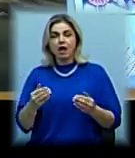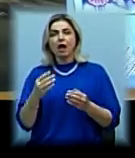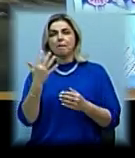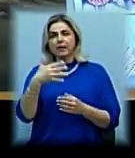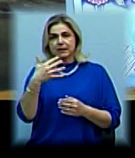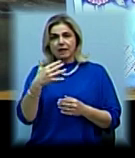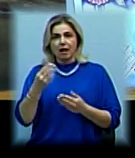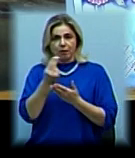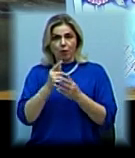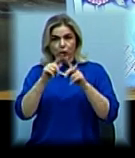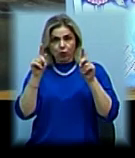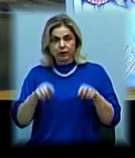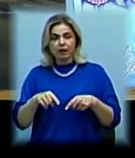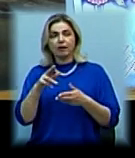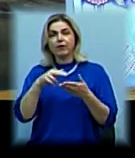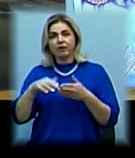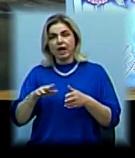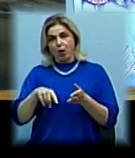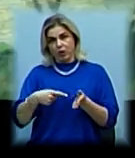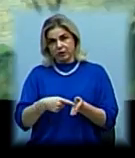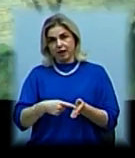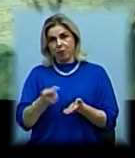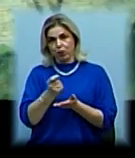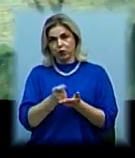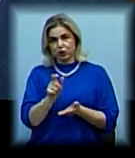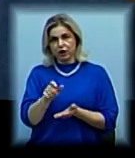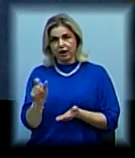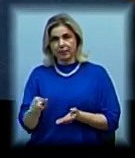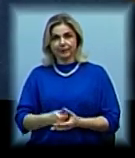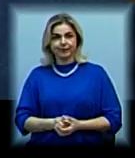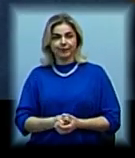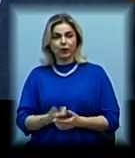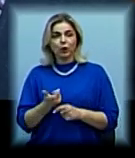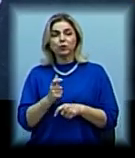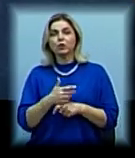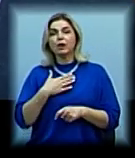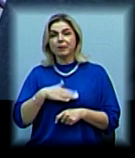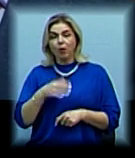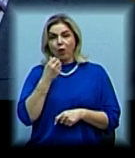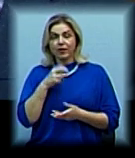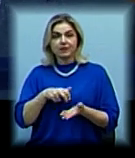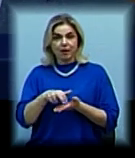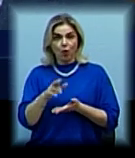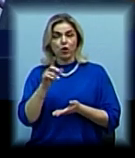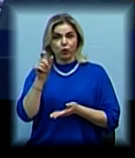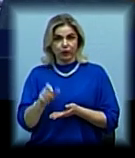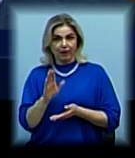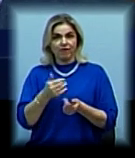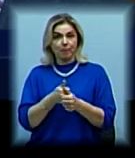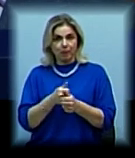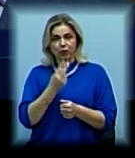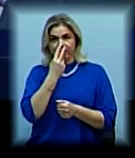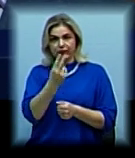полотен, написаних місцевими художниками. Дуже приємно, наприклад, коли заходить людина в бібліотеку і бачить